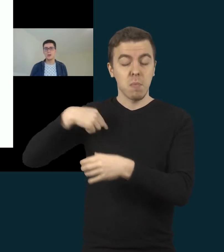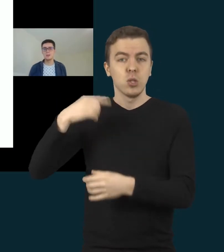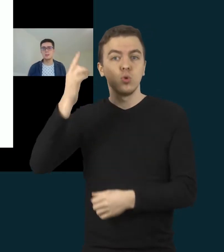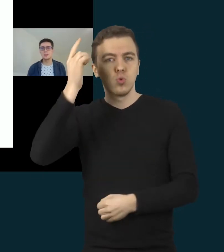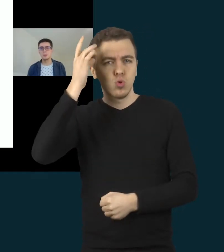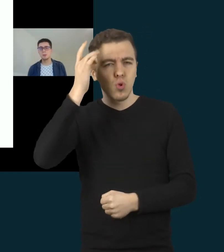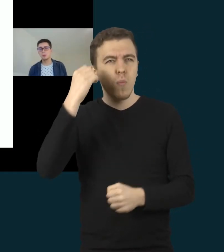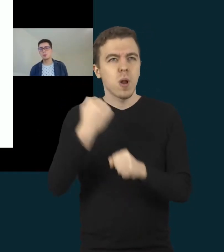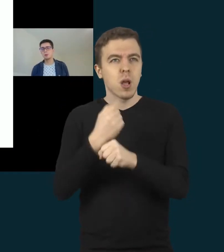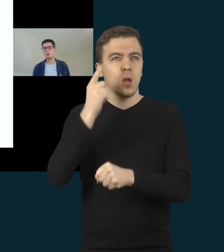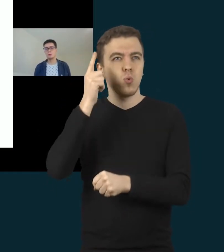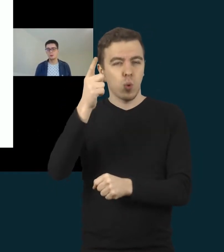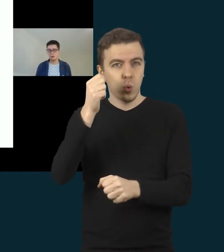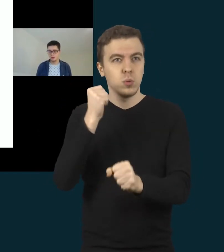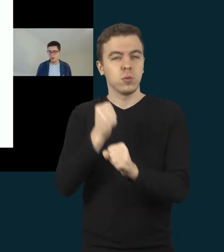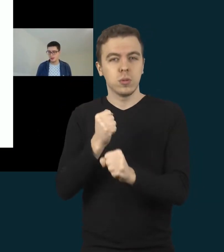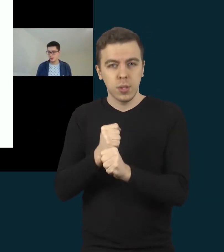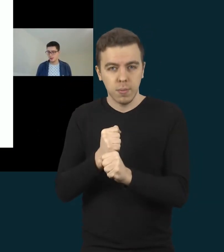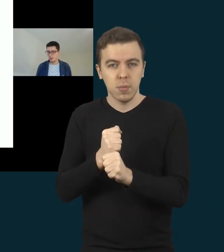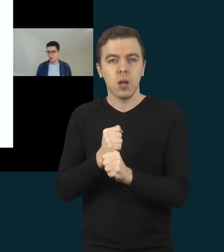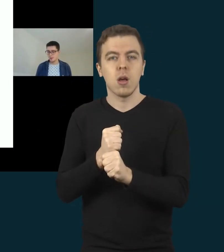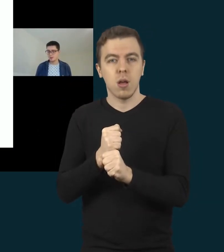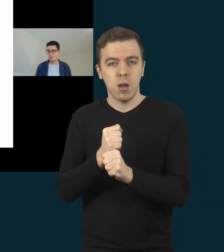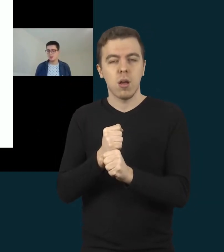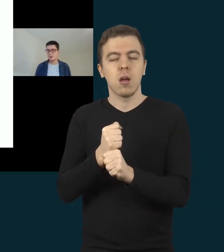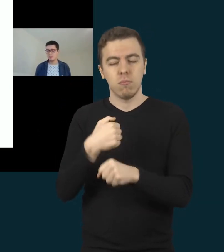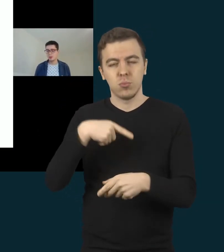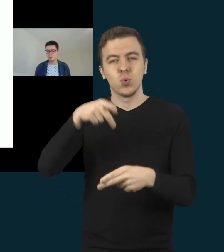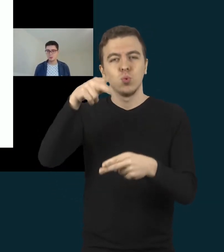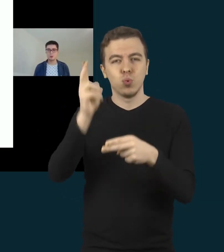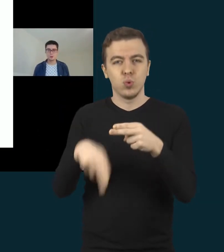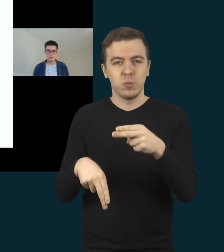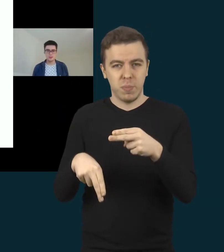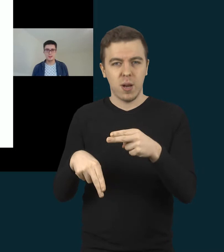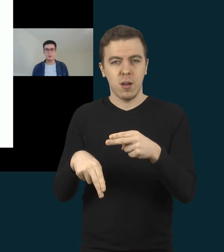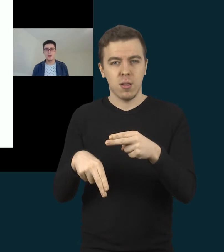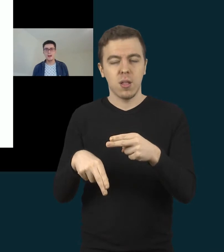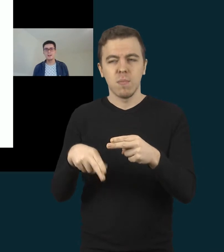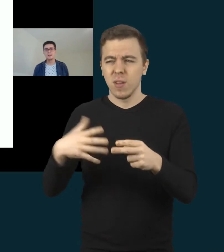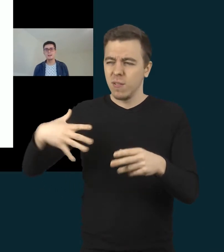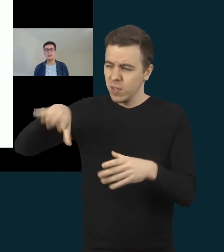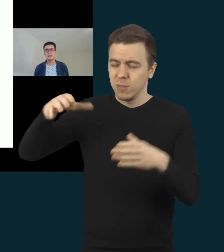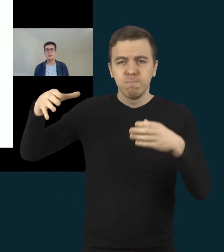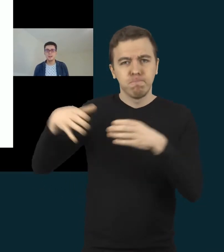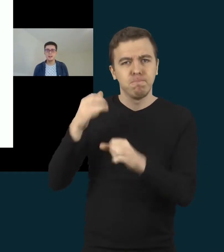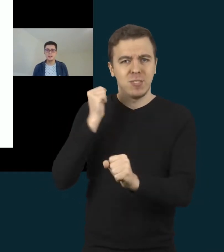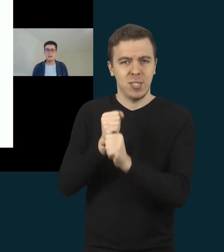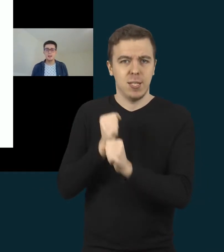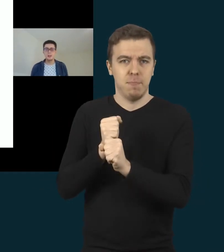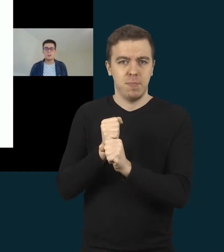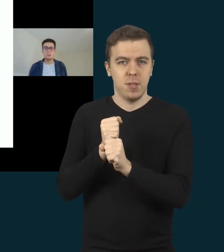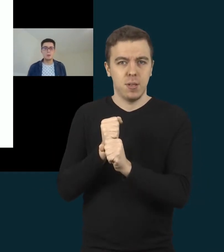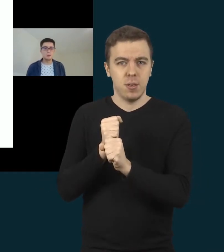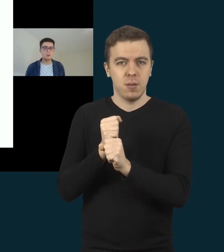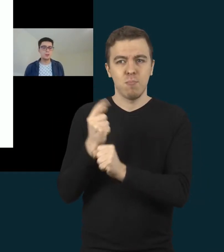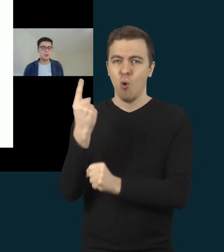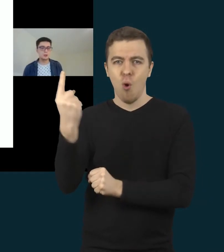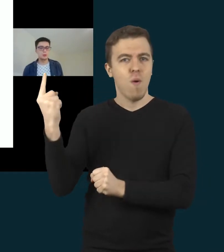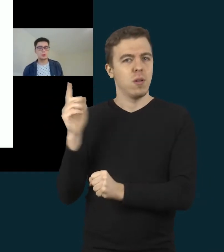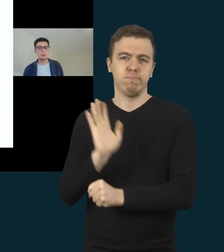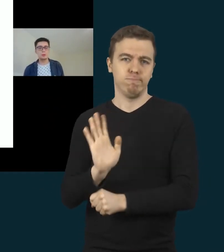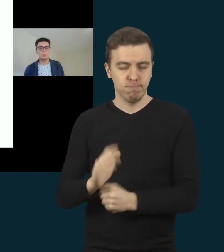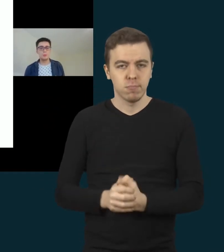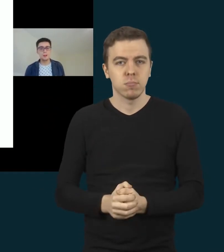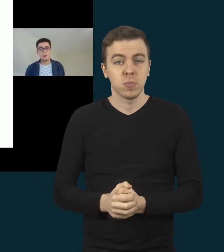turėsime dirbti nuotoliniu būdu, prieimėm sprendimą sujungti savo pajėgas. Ir tai irgi buvo susijęs,